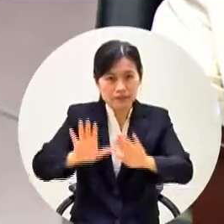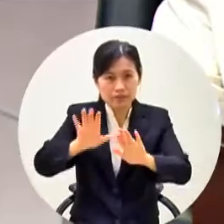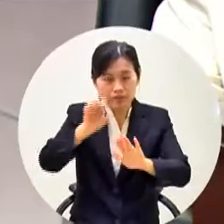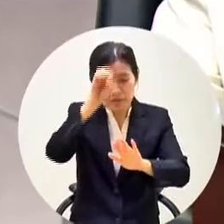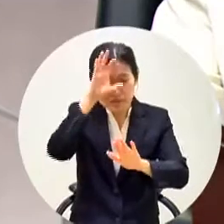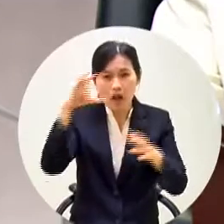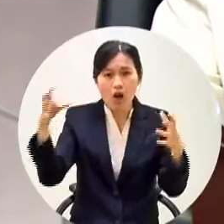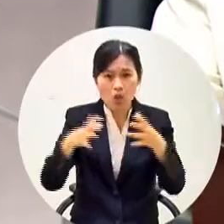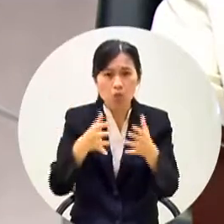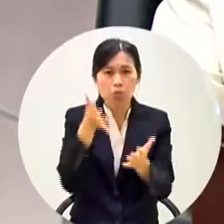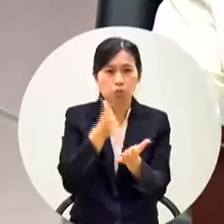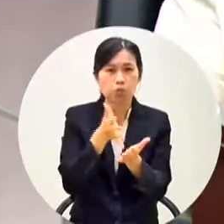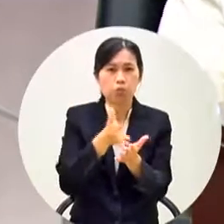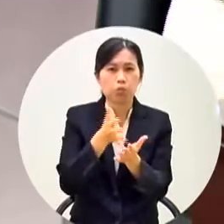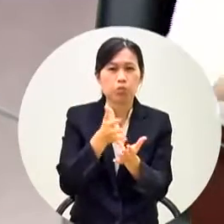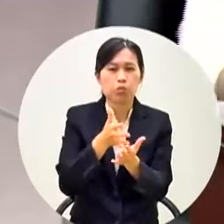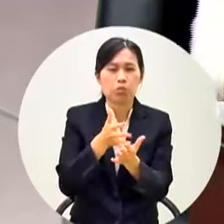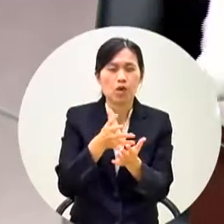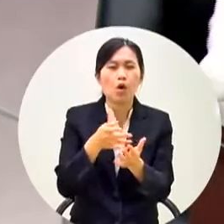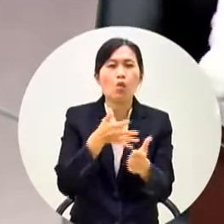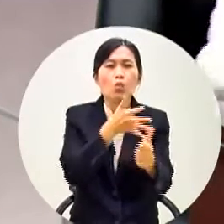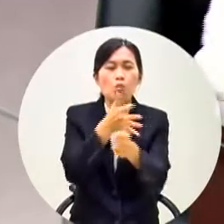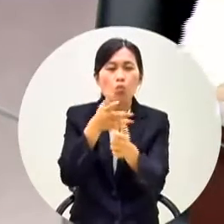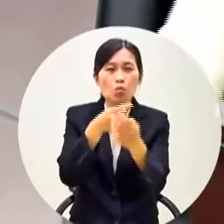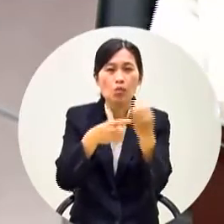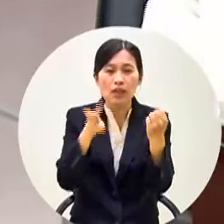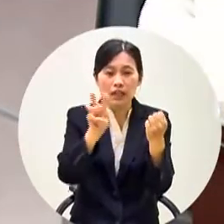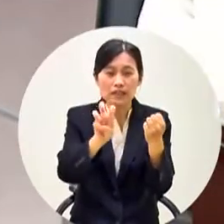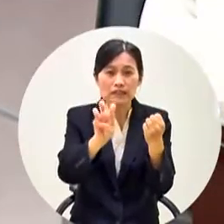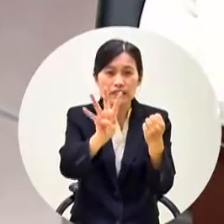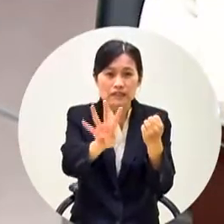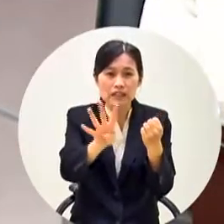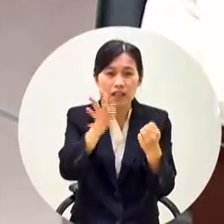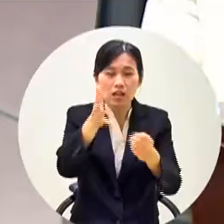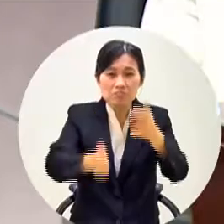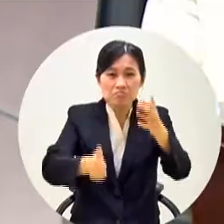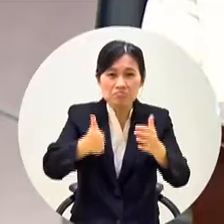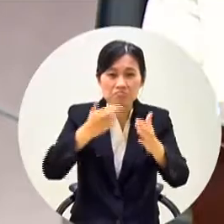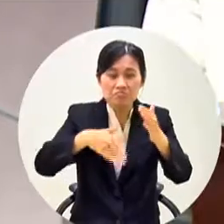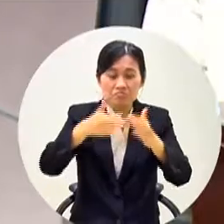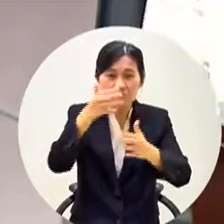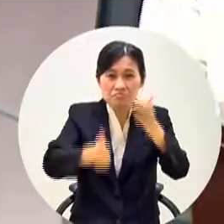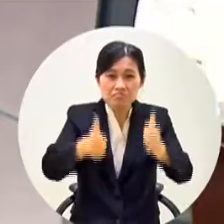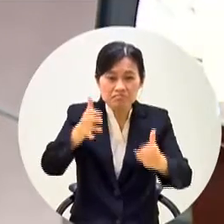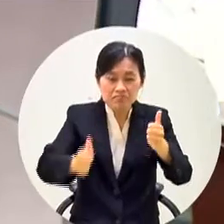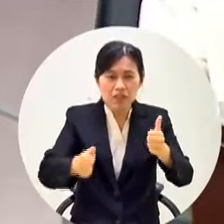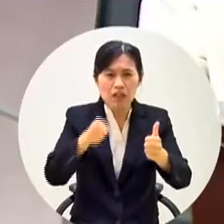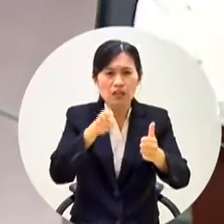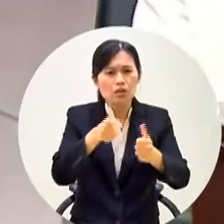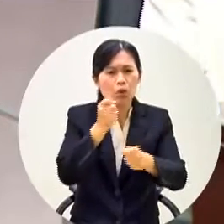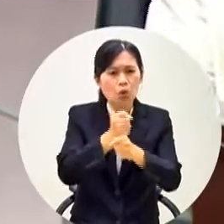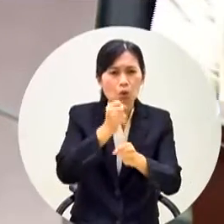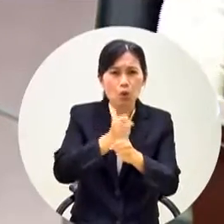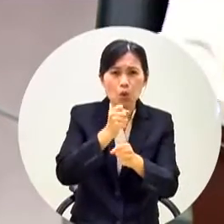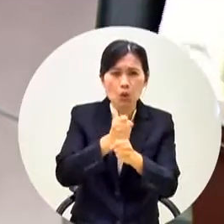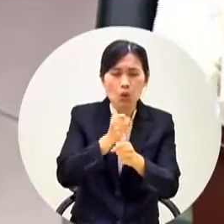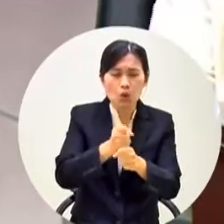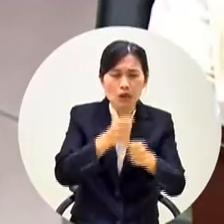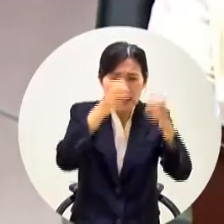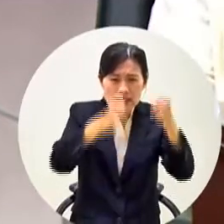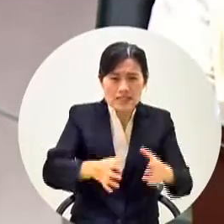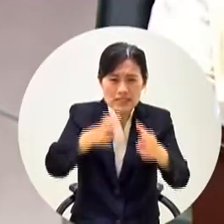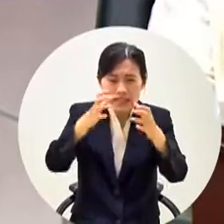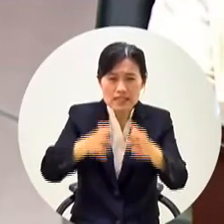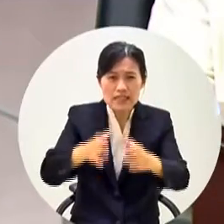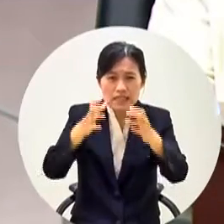好嗎請問我們34所的校長你們完成的這個雙機啊我